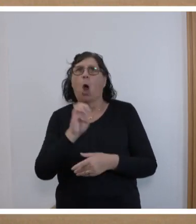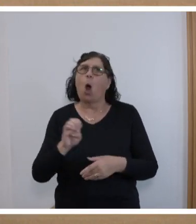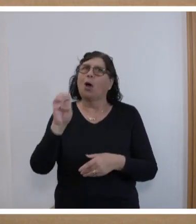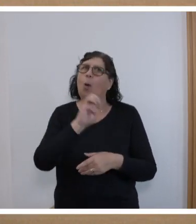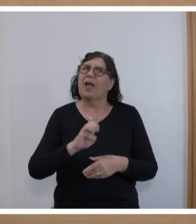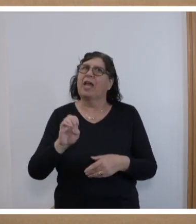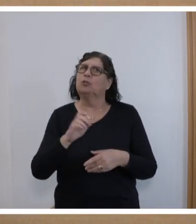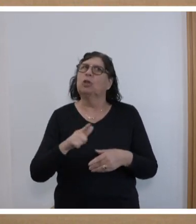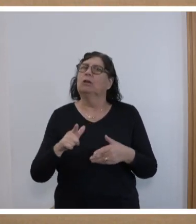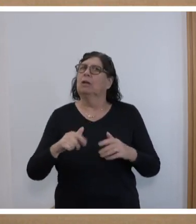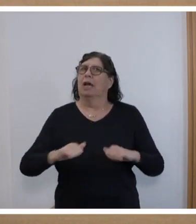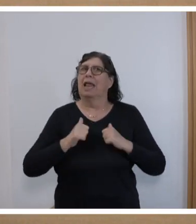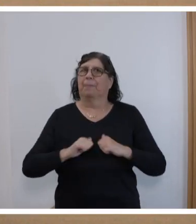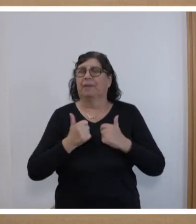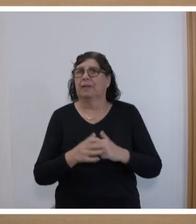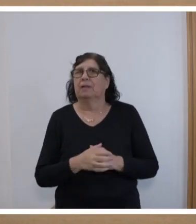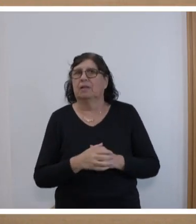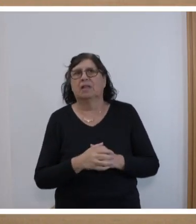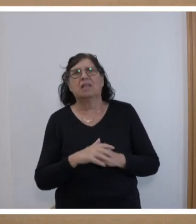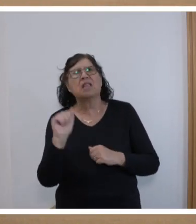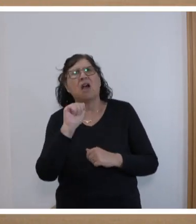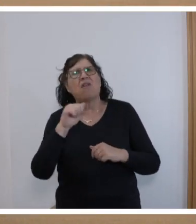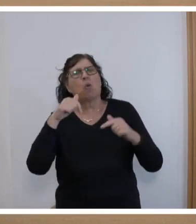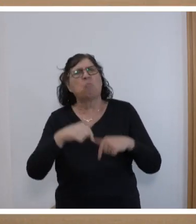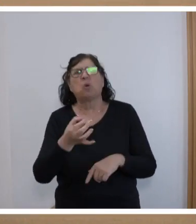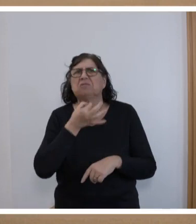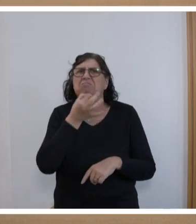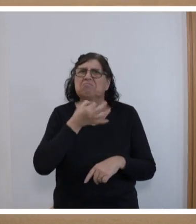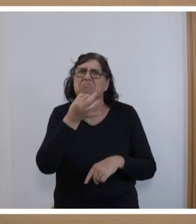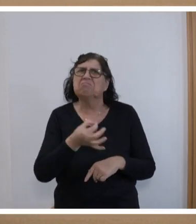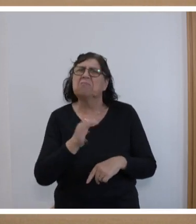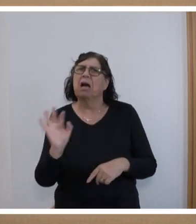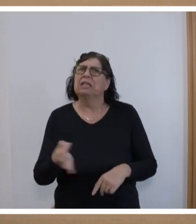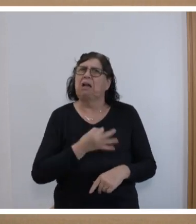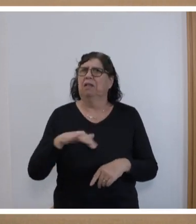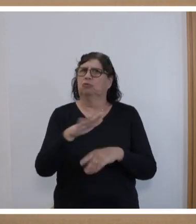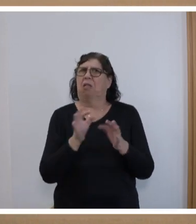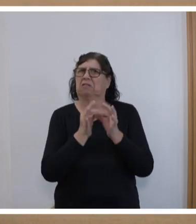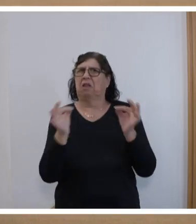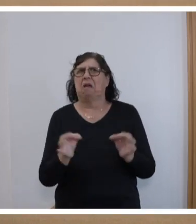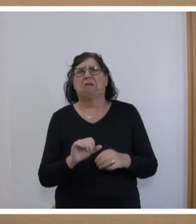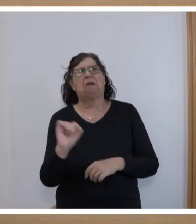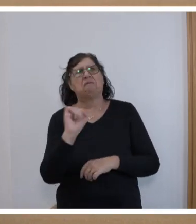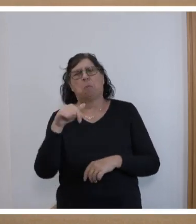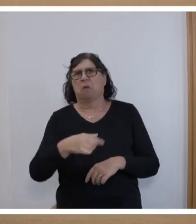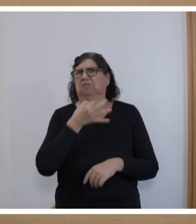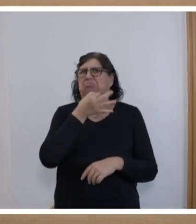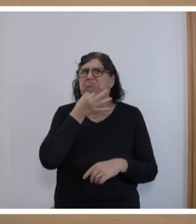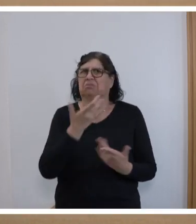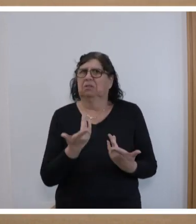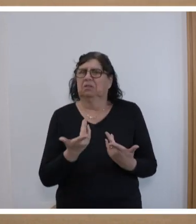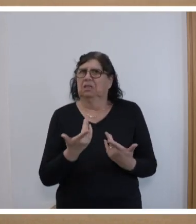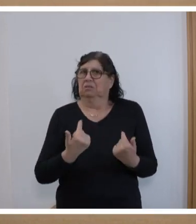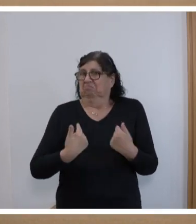of Life. Warum sprechen wir heute darüber im saarländischen Landtag? Meine Damen und Herren, weil uns das